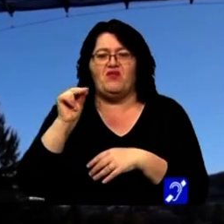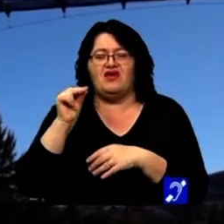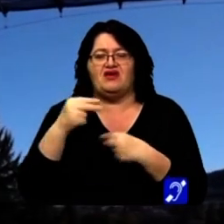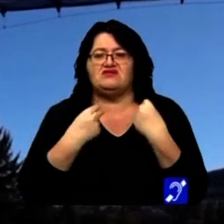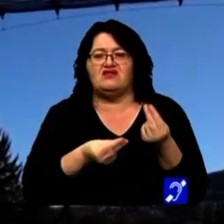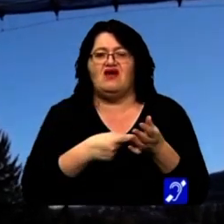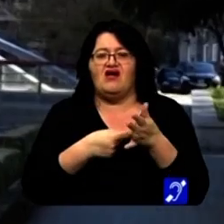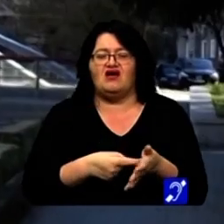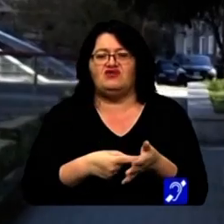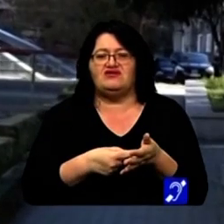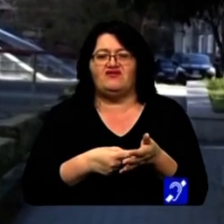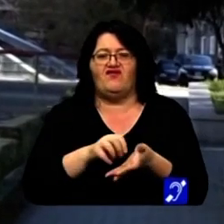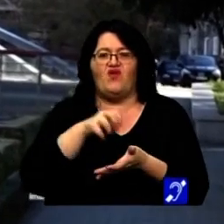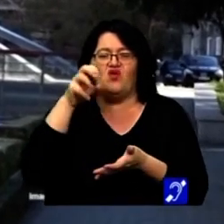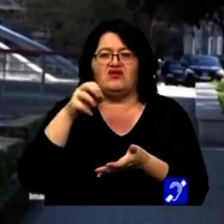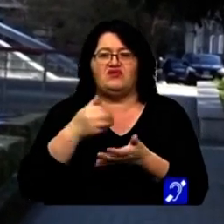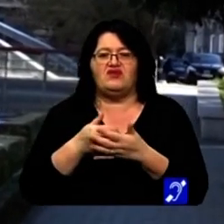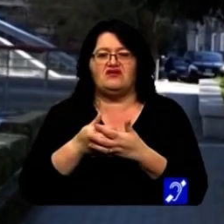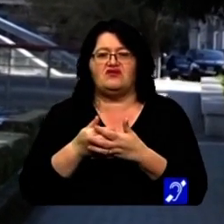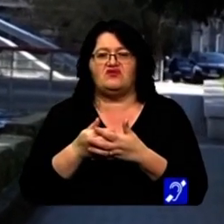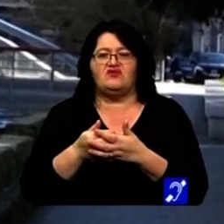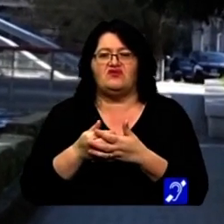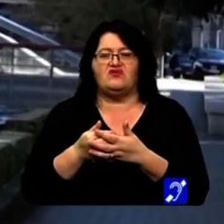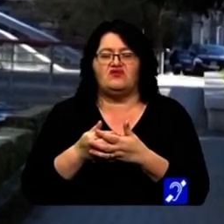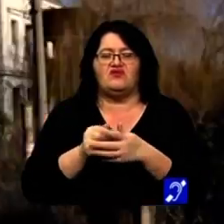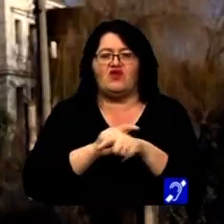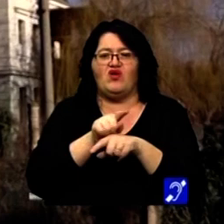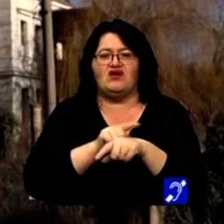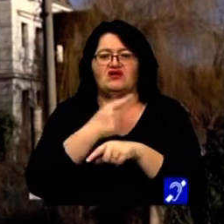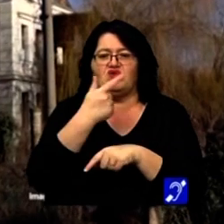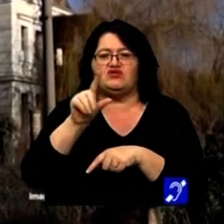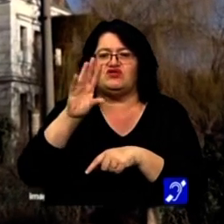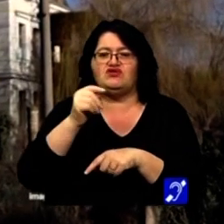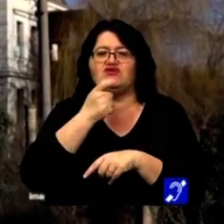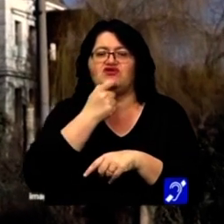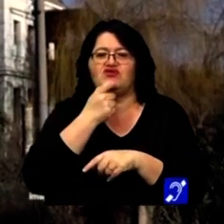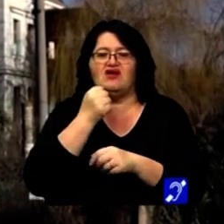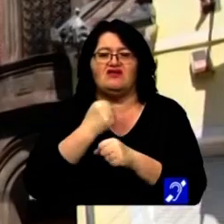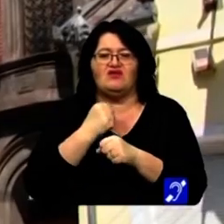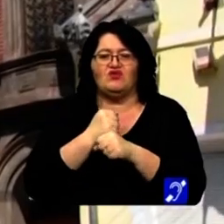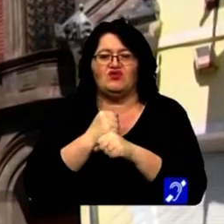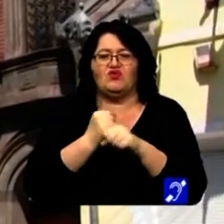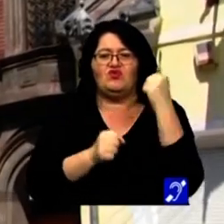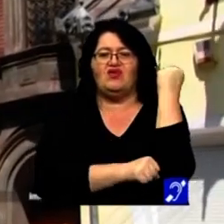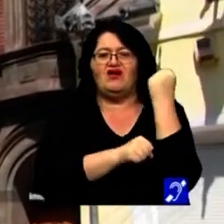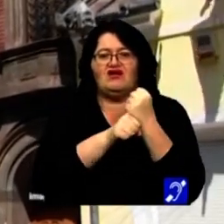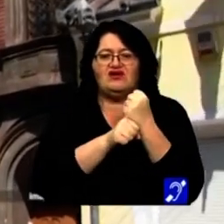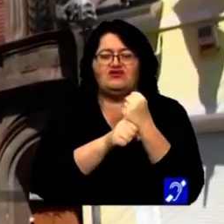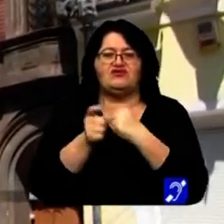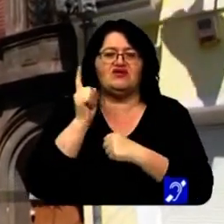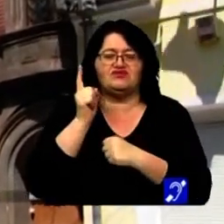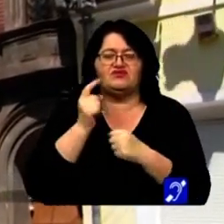acorde acest fond, aceste granturi cu ocazia 250 de ani de industrie la Reșița.